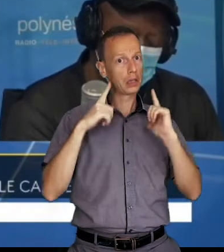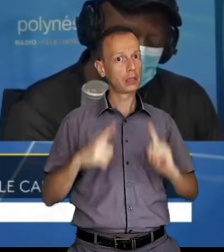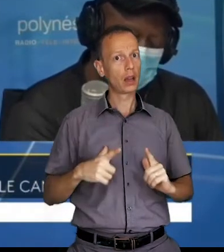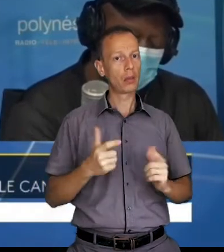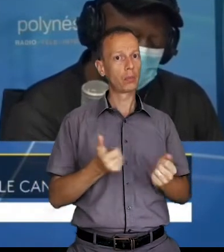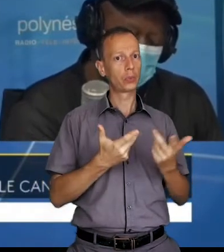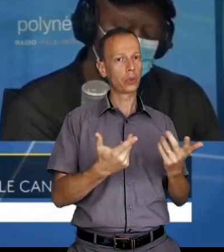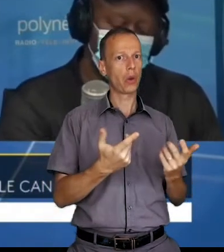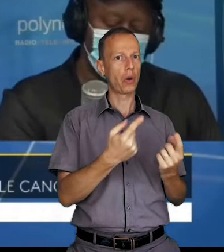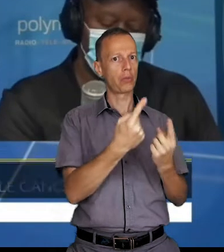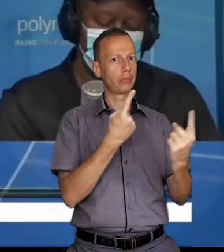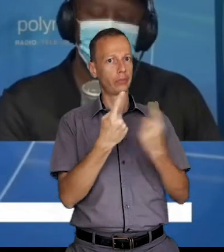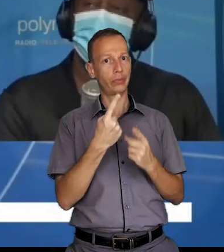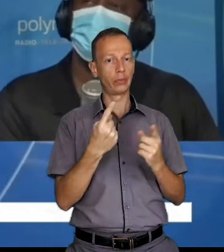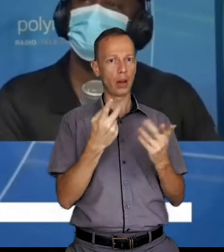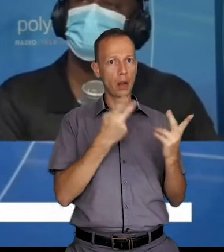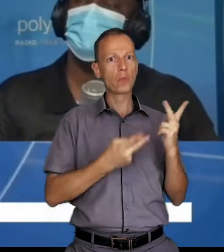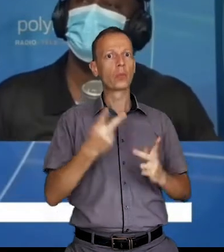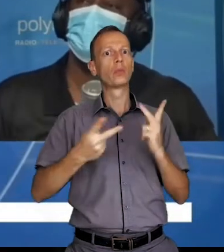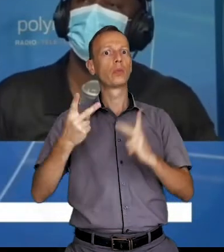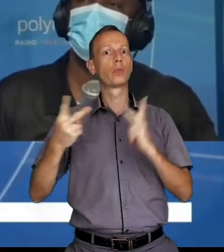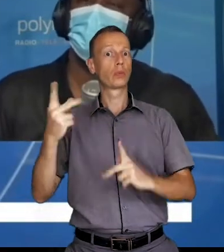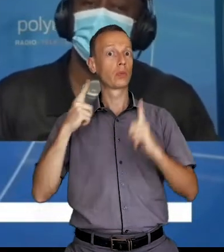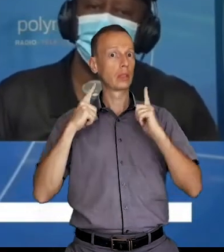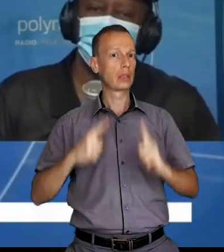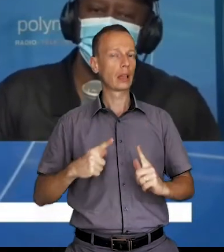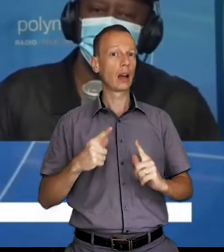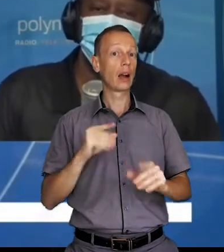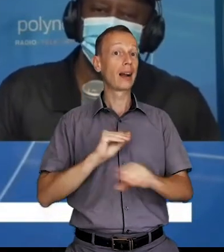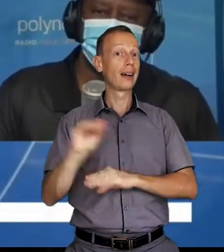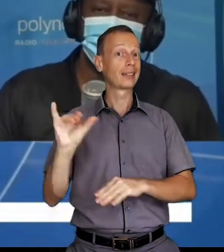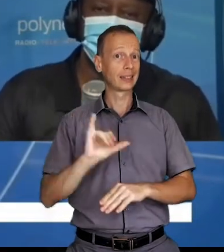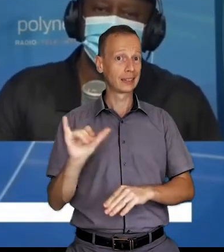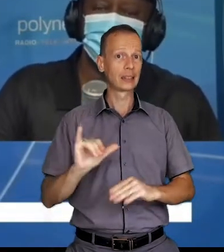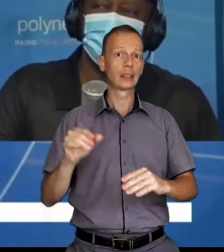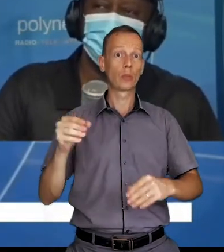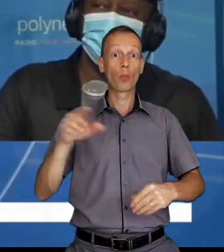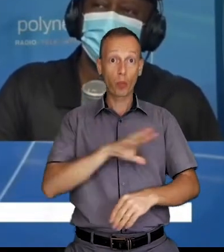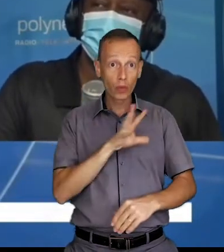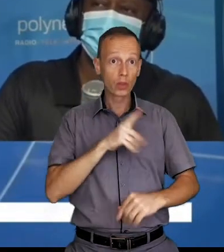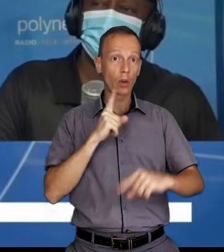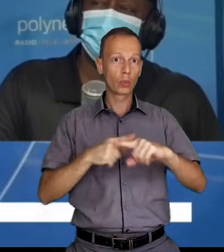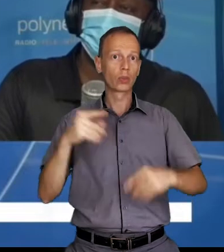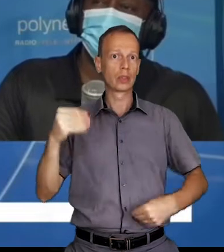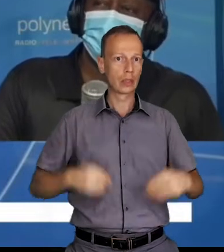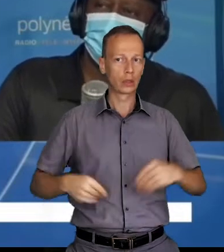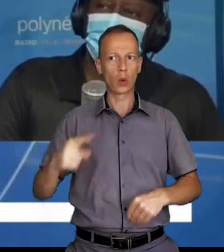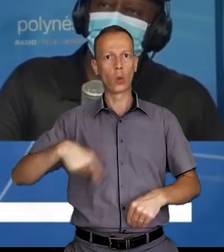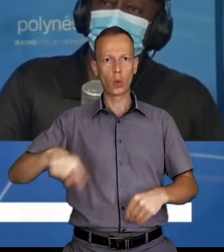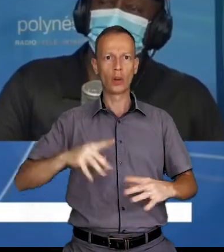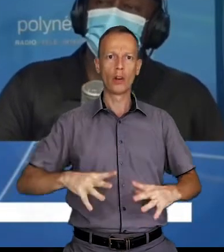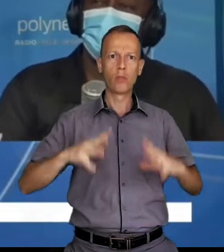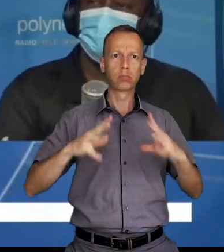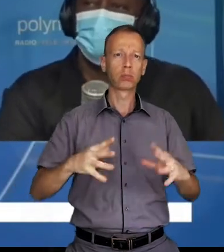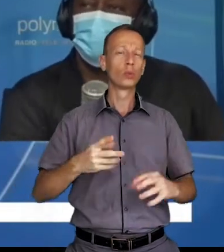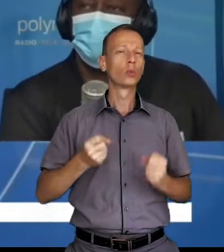avons quand même des lycéens qui nous suivent. Mais cette année, beaucoup plus de lycées. Et ça, je remercie les professeurs et les directions de ces